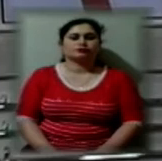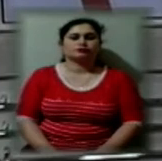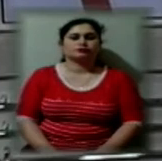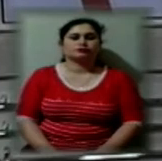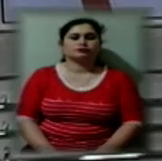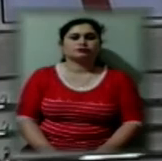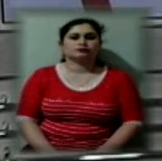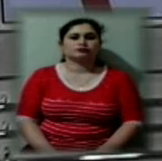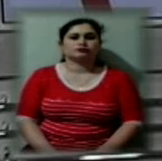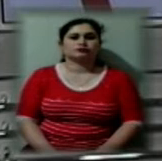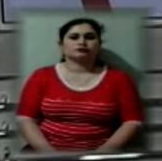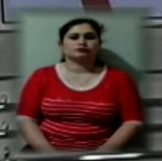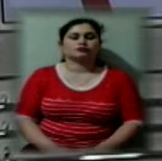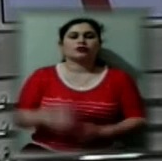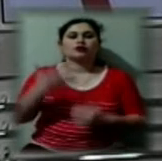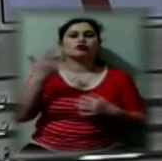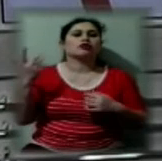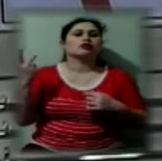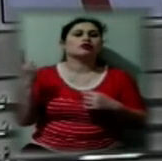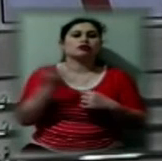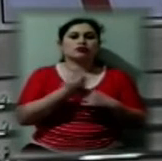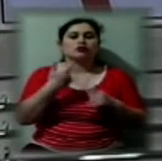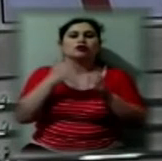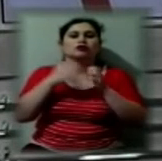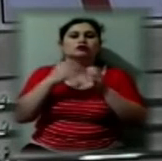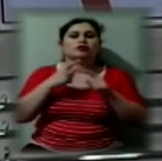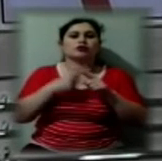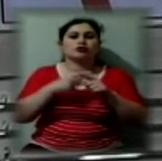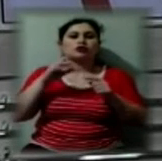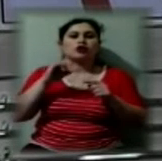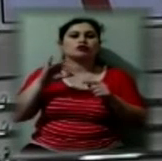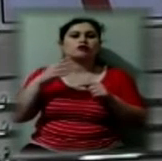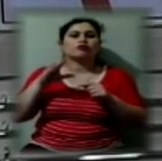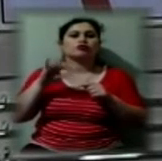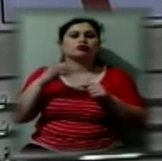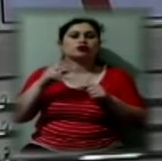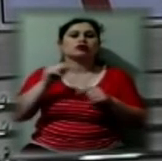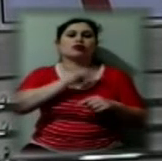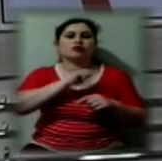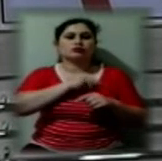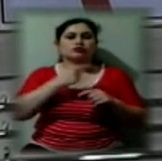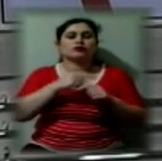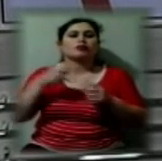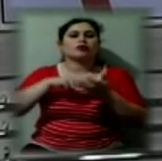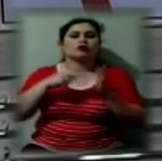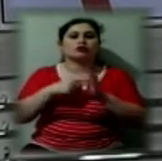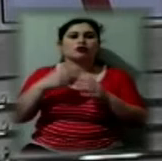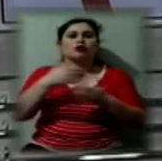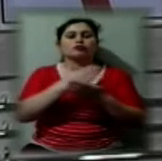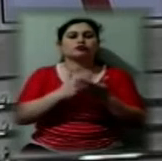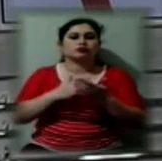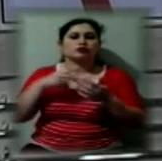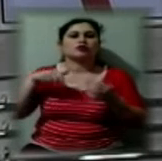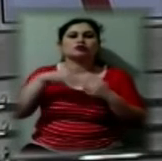За кілька тижнів у Херсоні на перехресті вулиці Ярослава Мудрого та Робочої планують завершити облаштування пішохідного